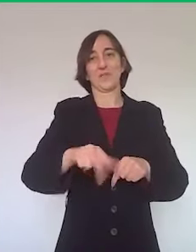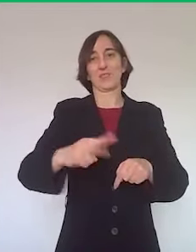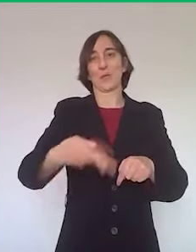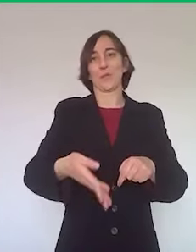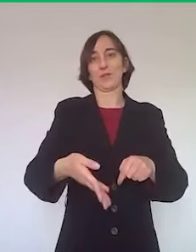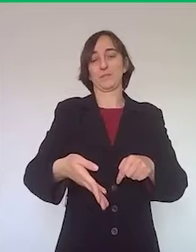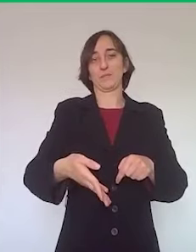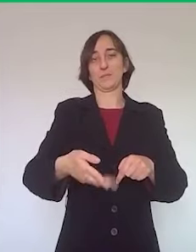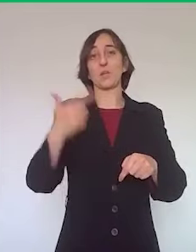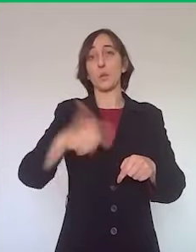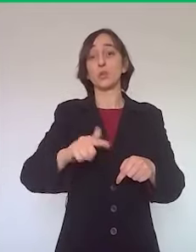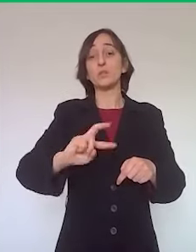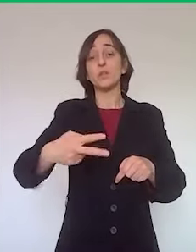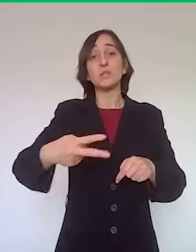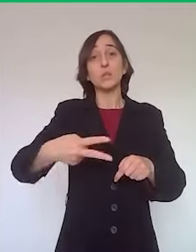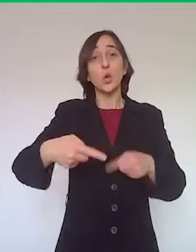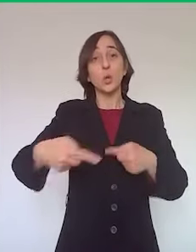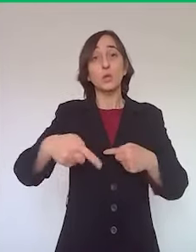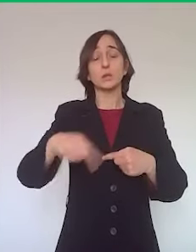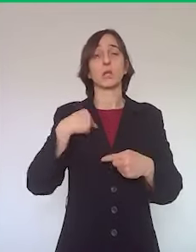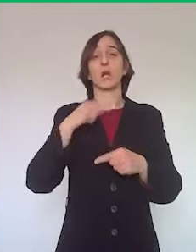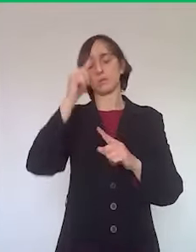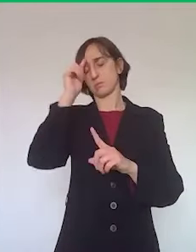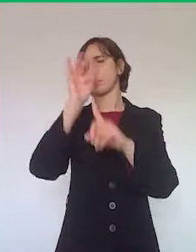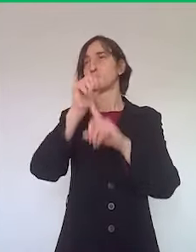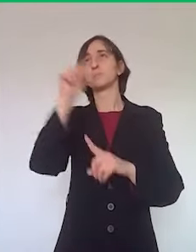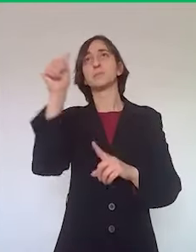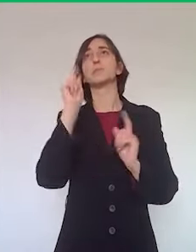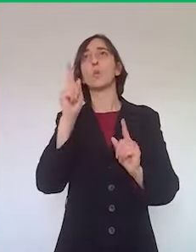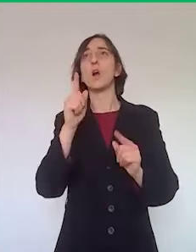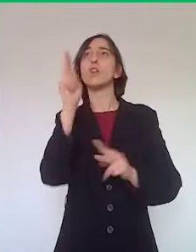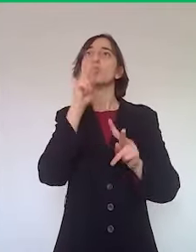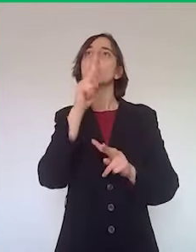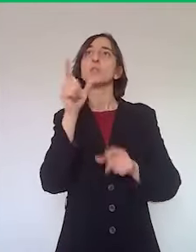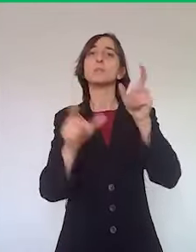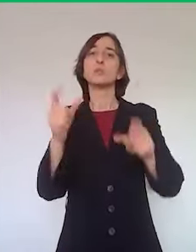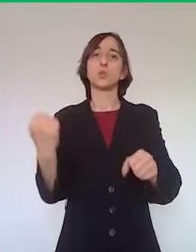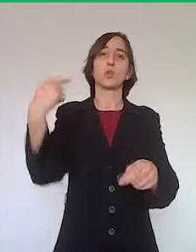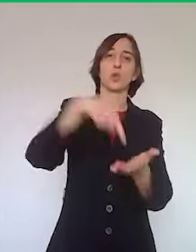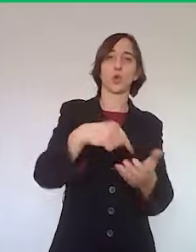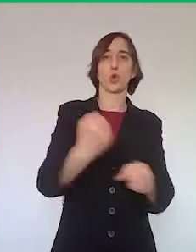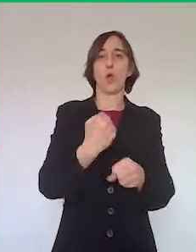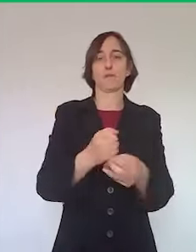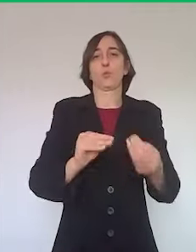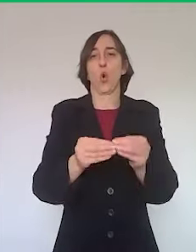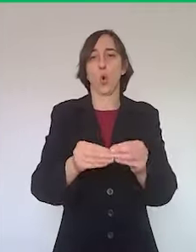prima preoccupazione dovrà essere il lavoro, cioè rimettere le persone nelle condizioni di lavorare. Ho provato a ripercorrere un po' tutte le